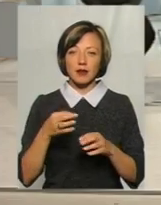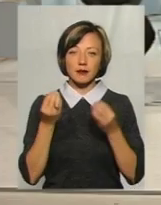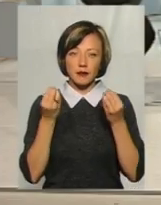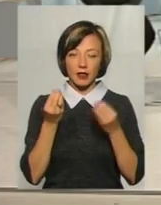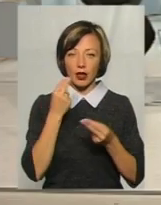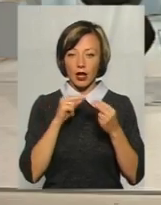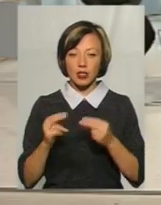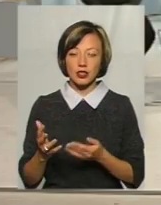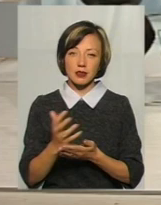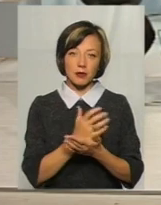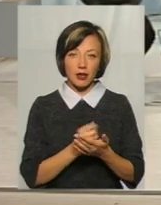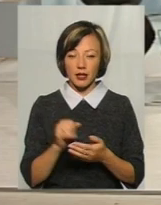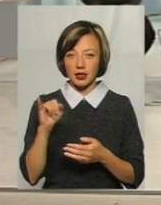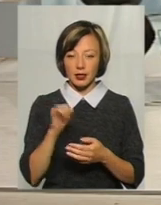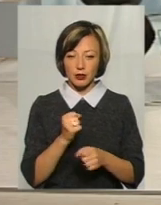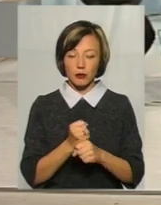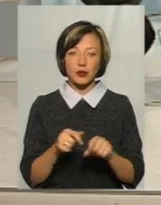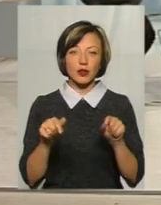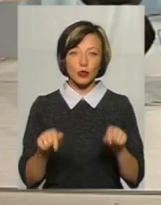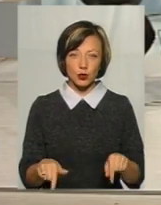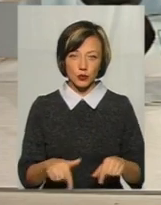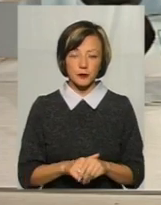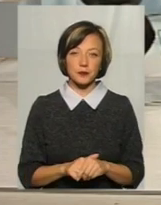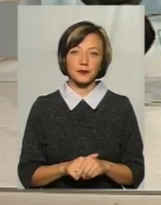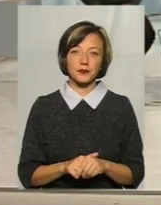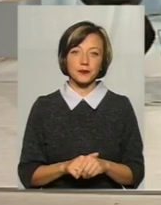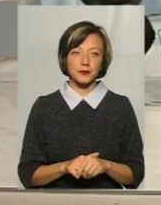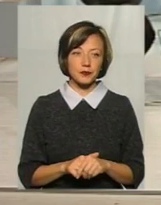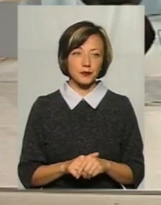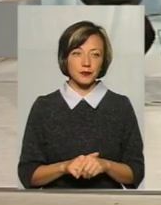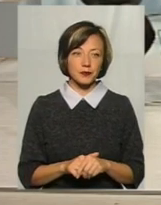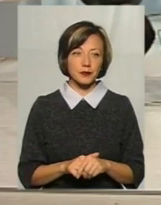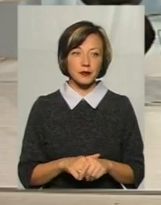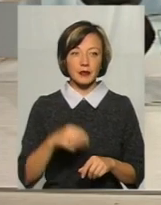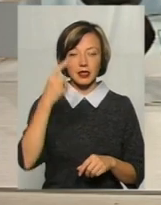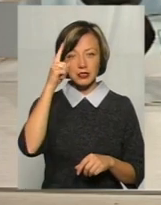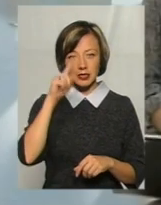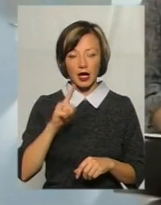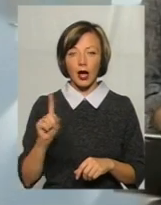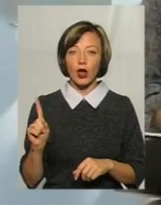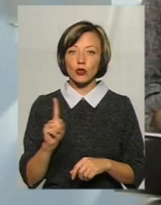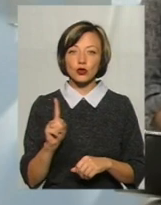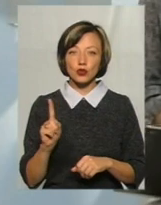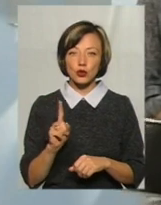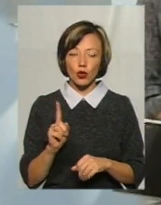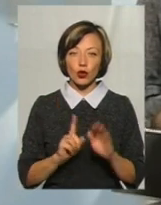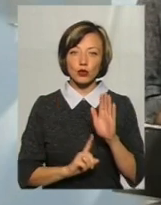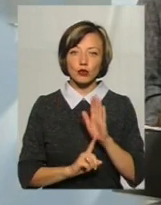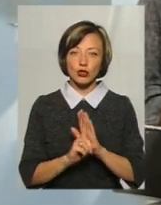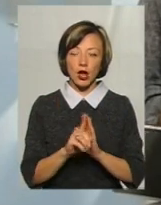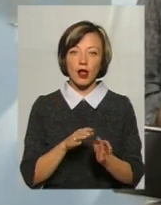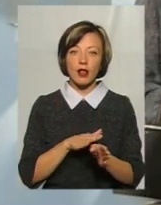зібрати і це можна реалізувати в нас. Знаю, що вже розпочали